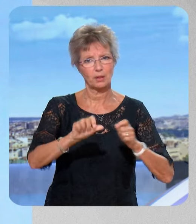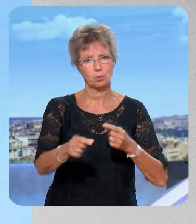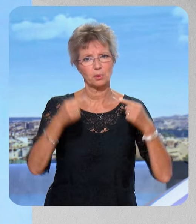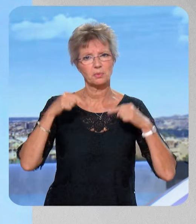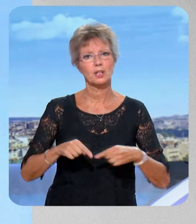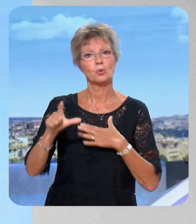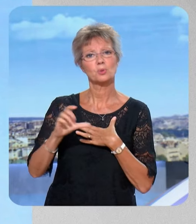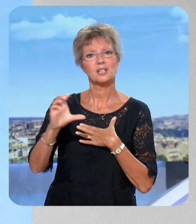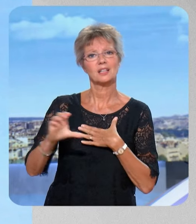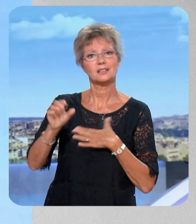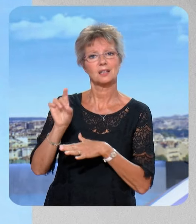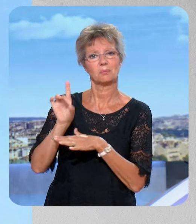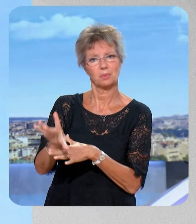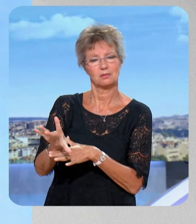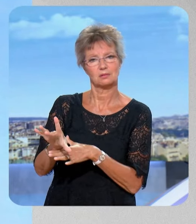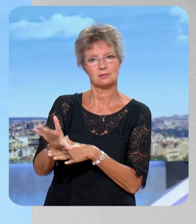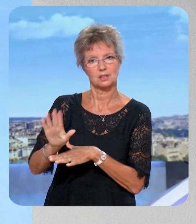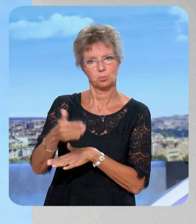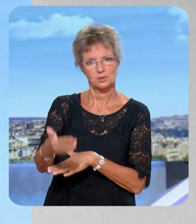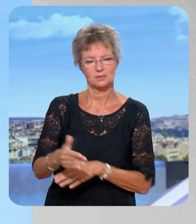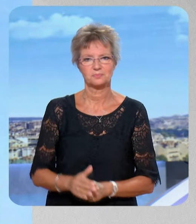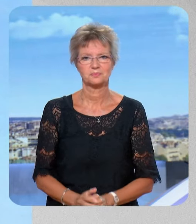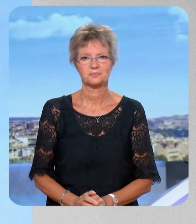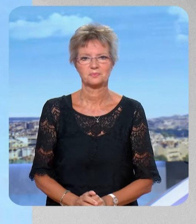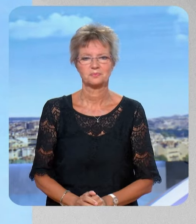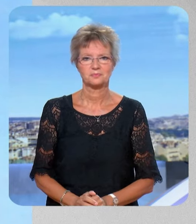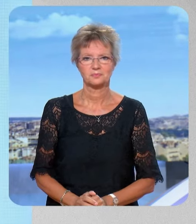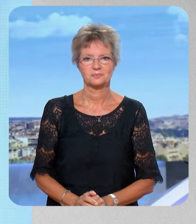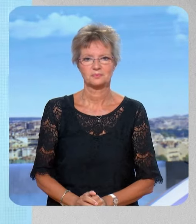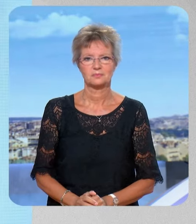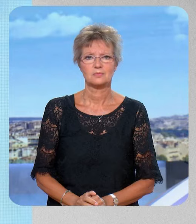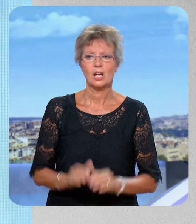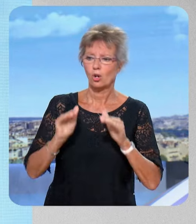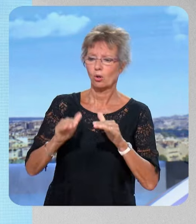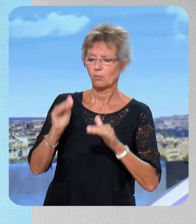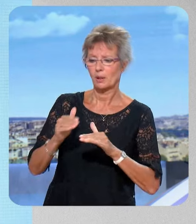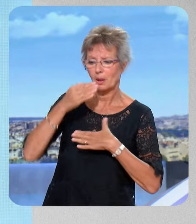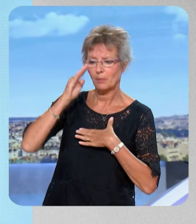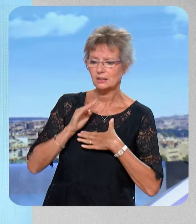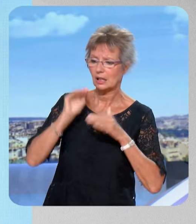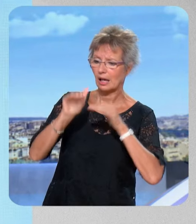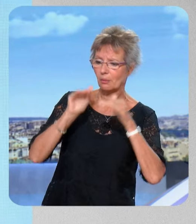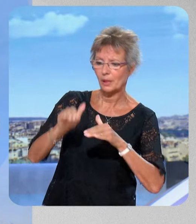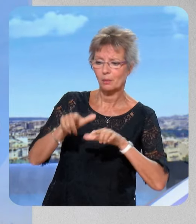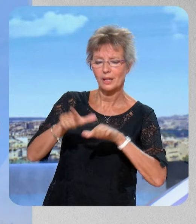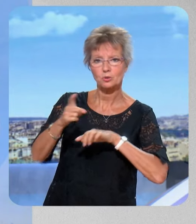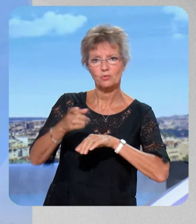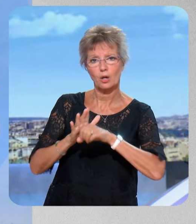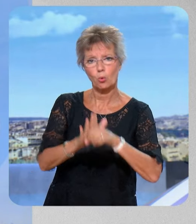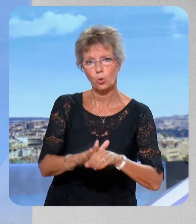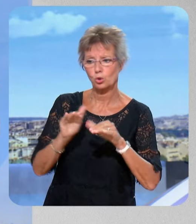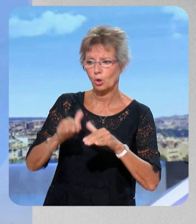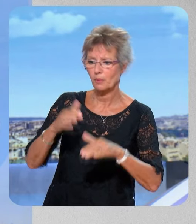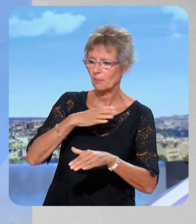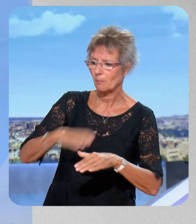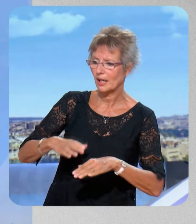Castet et le nouveau populaire qui ont été nommés par Emmanuel Macron, comme il aurait dû le faire. Il essaie de s'ouvrir à gauche quand même. Il a fait des appels du pied à plusieurs personnalités. Le maire